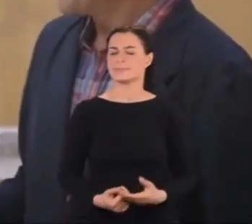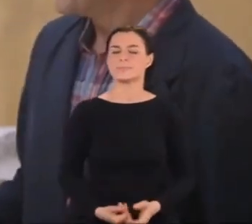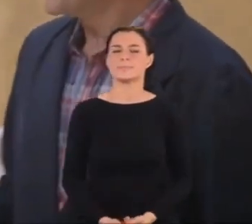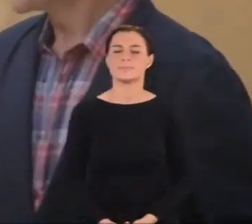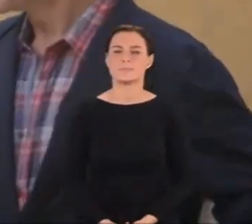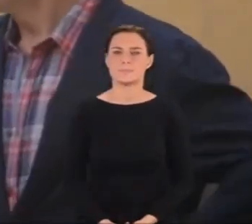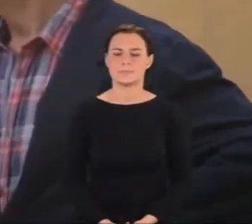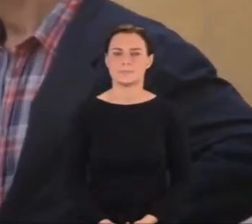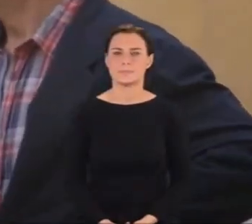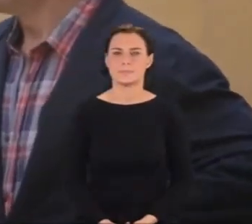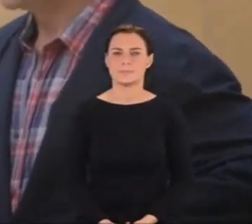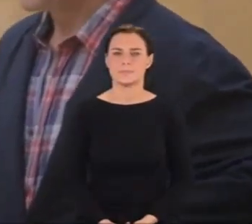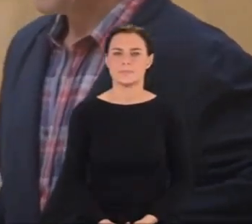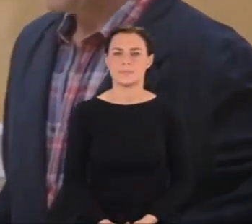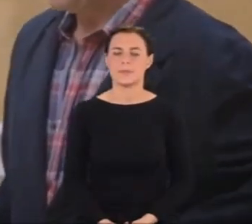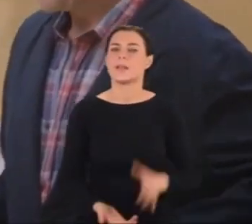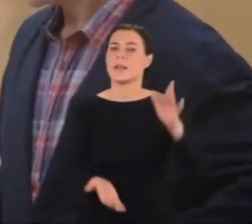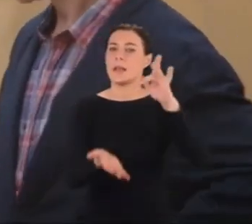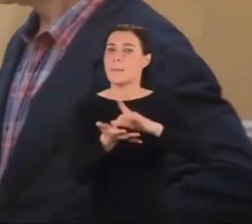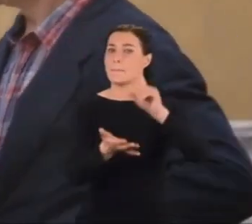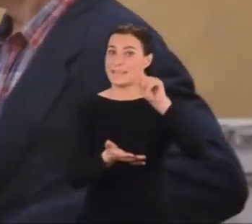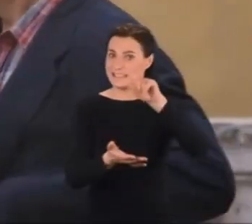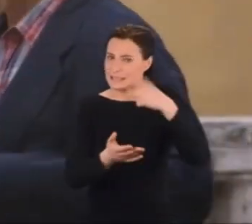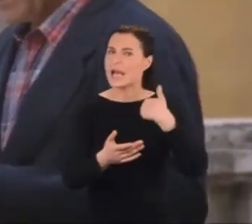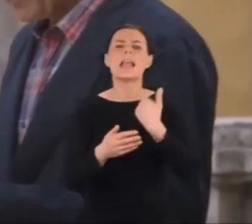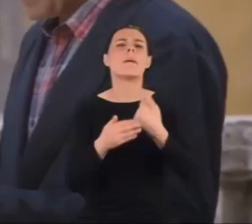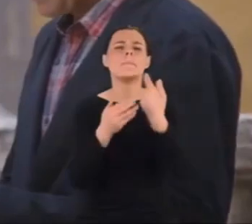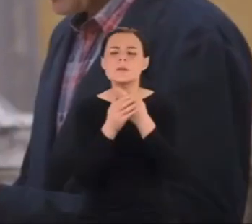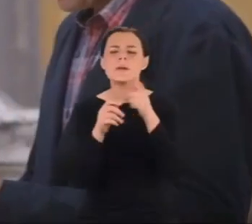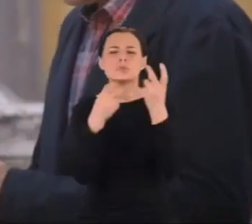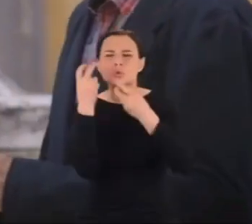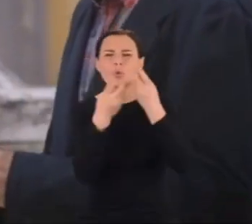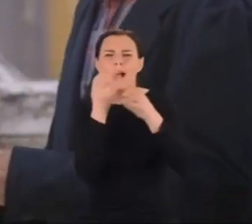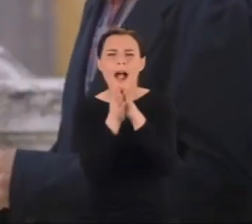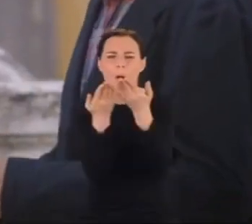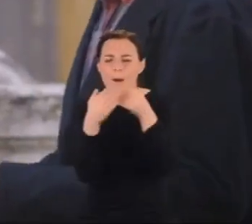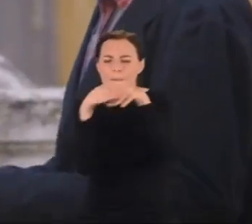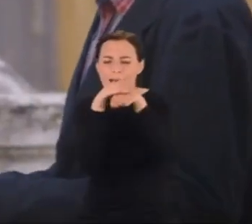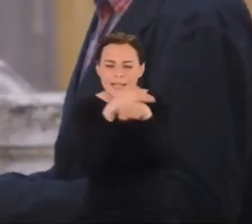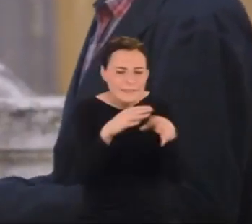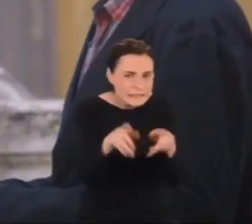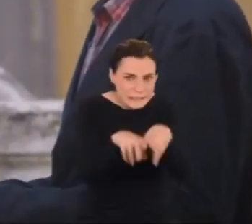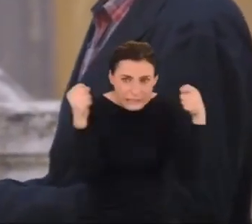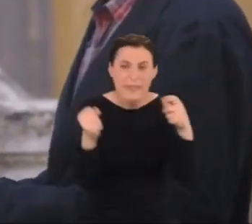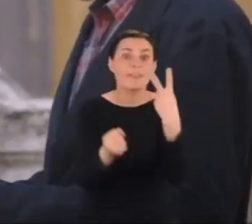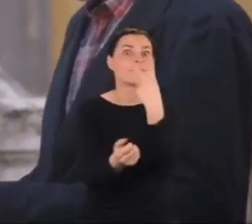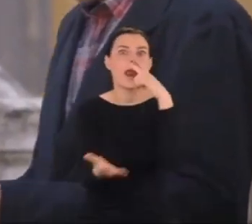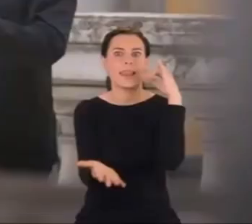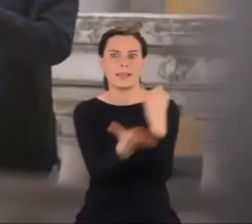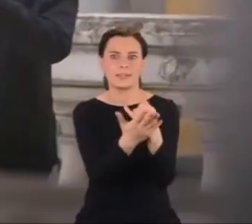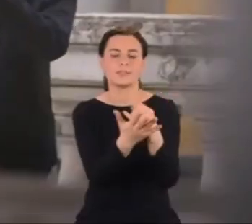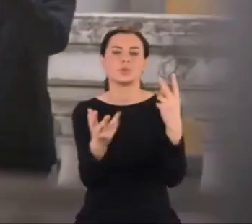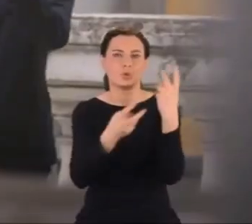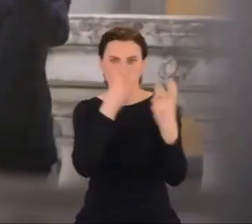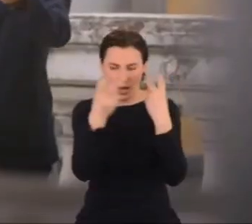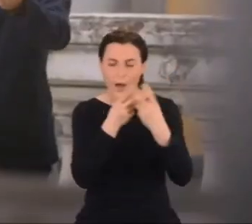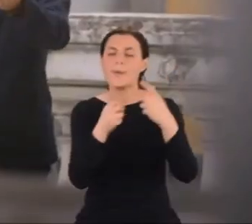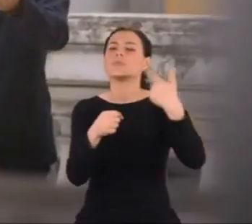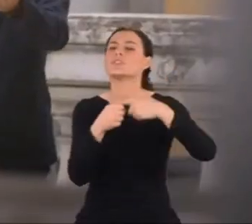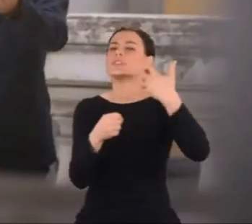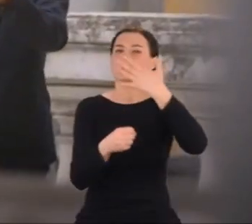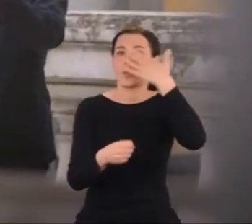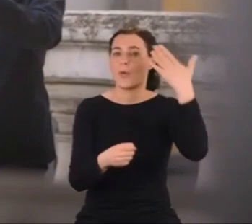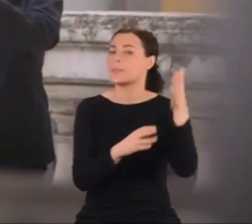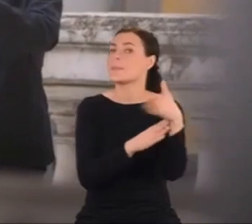W Pizie poszperałem w archiwach. Znalazłem dwa listy Majorany z 25 marca.